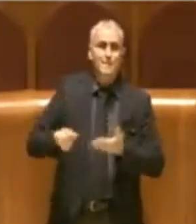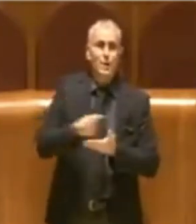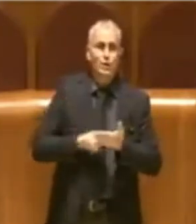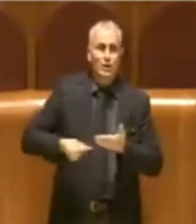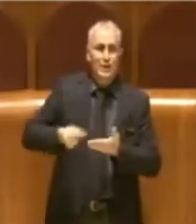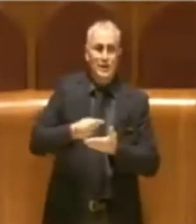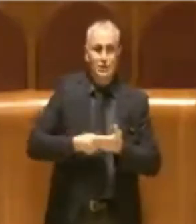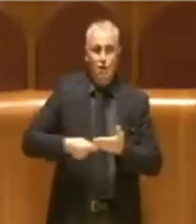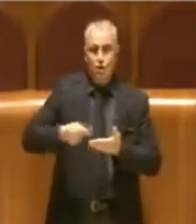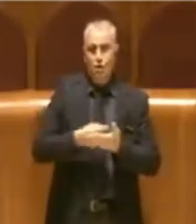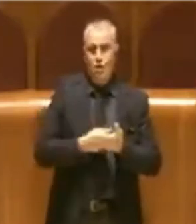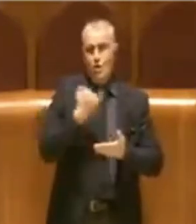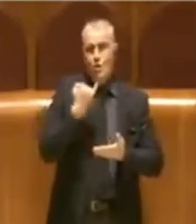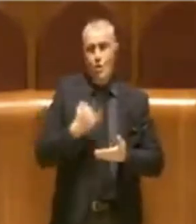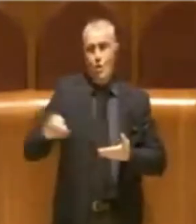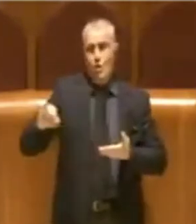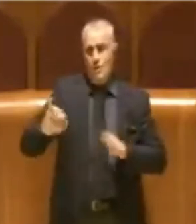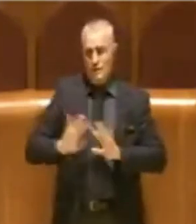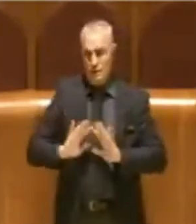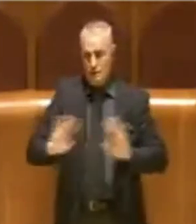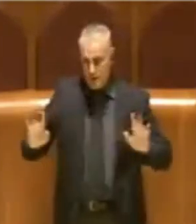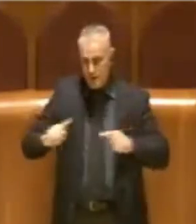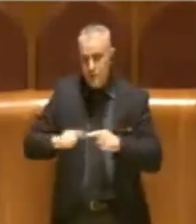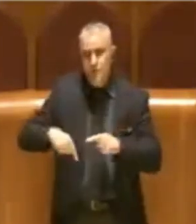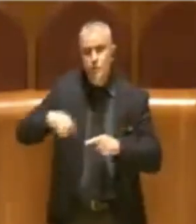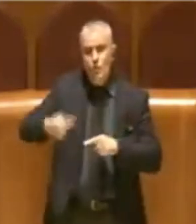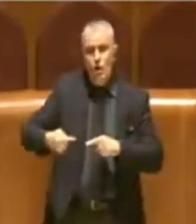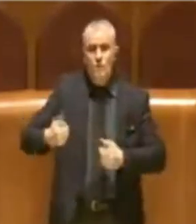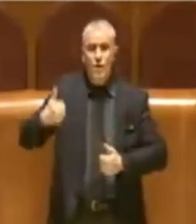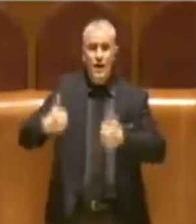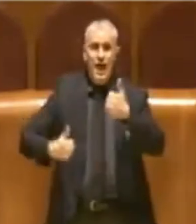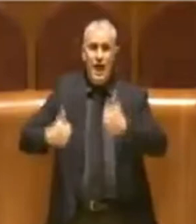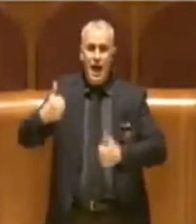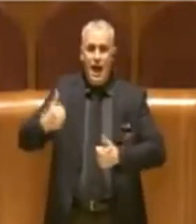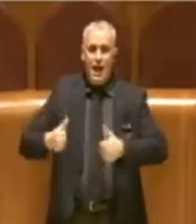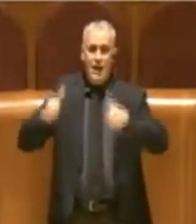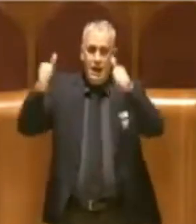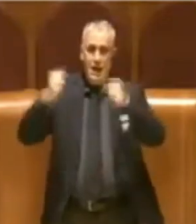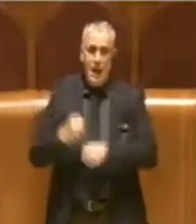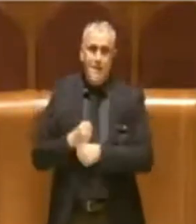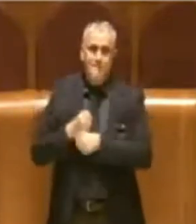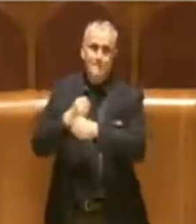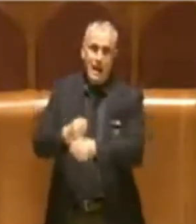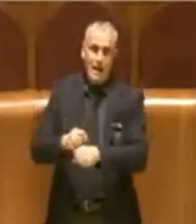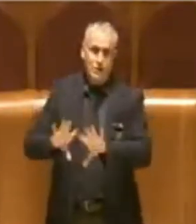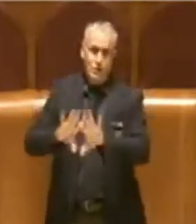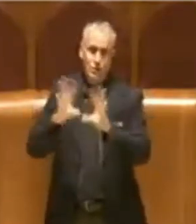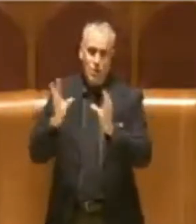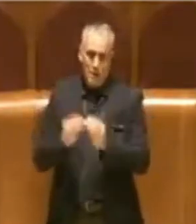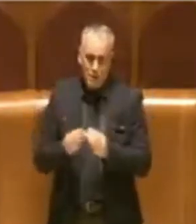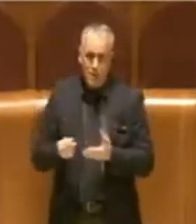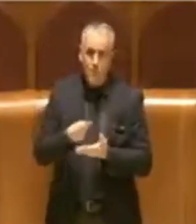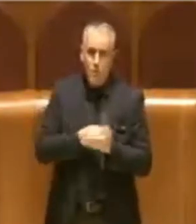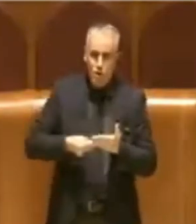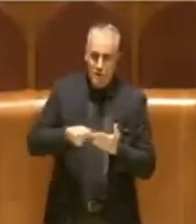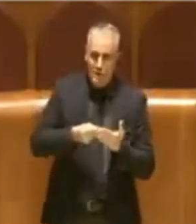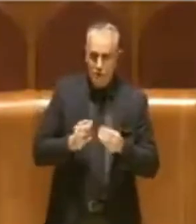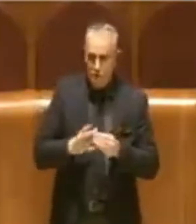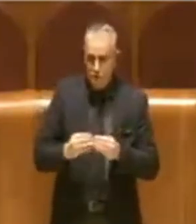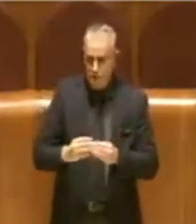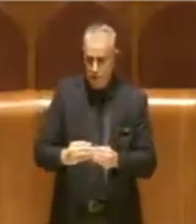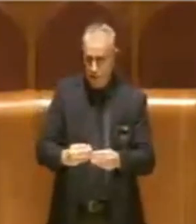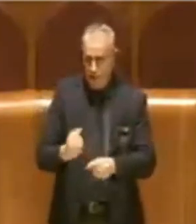definitiva, dopodiché si andrà con la gara di appalto integrato e quindi di progettazione esecutiva e lavori.